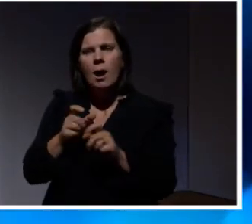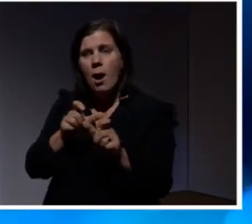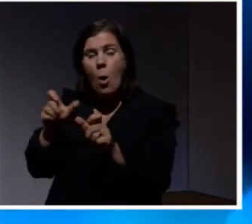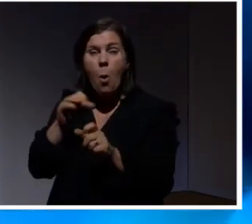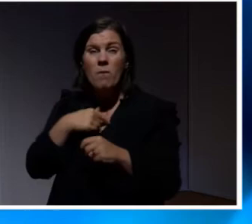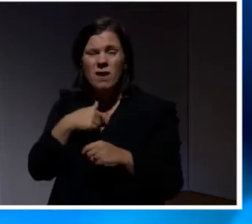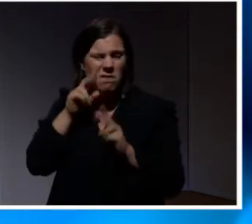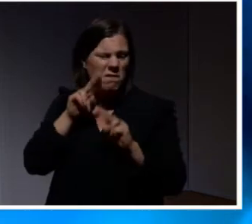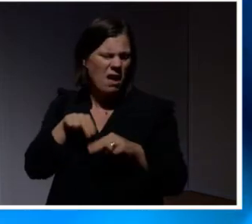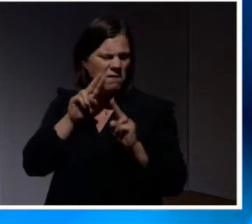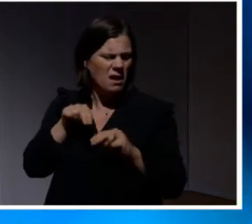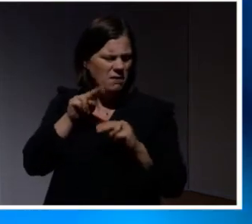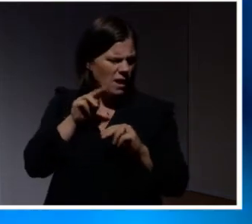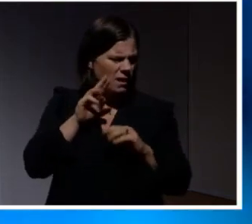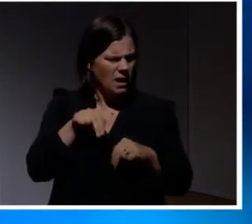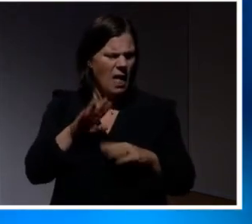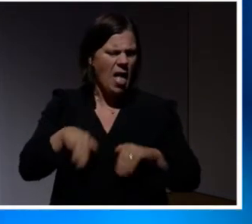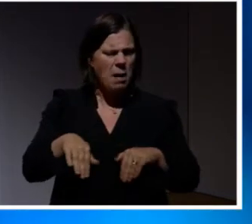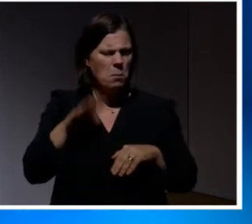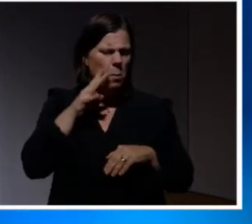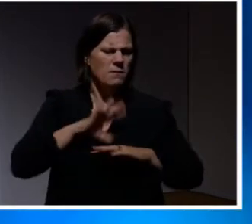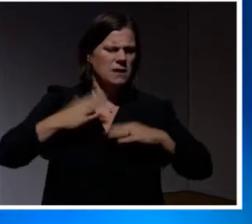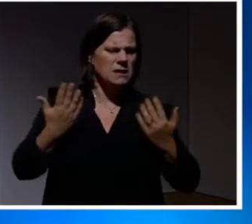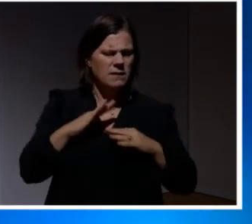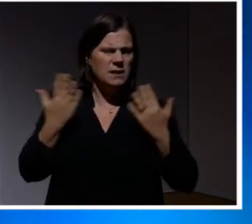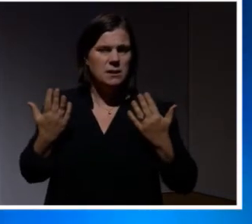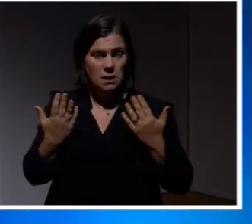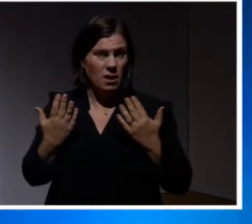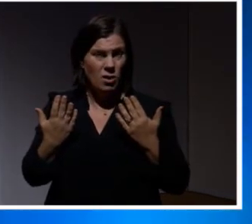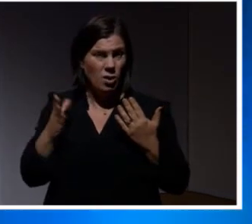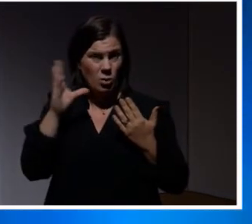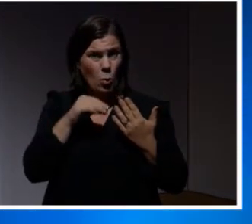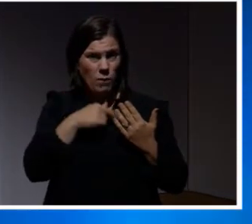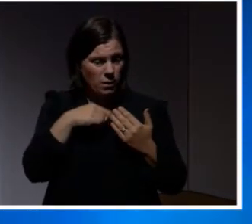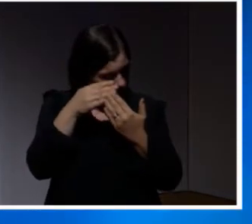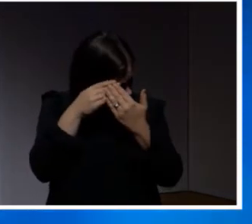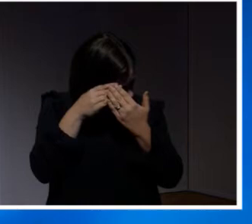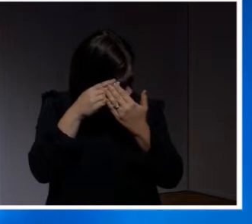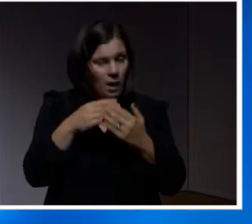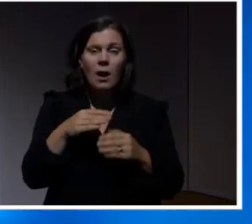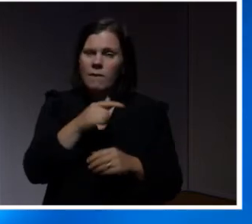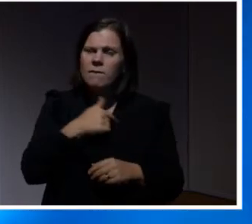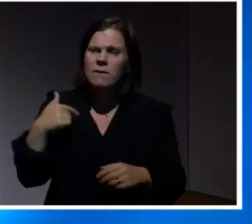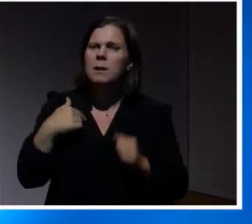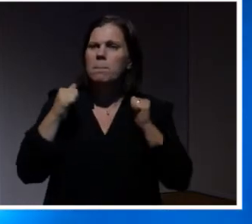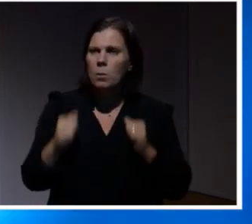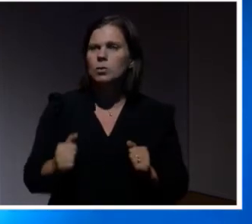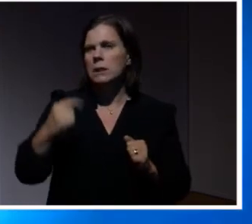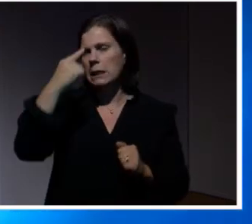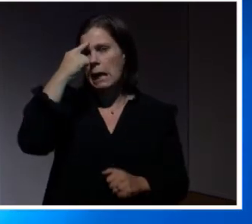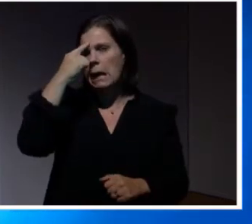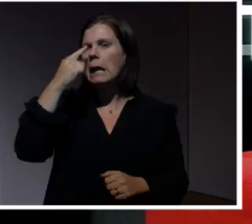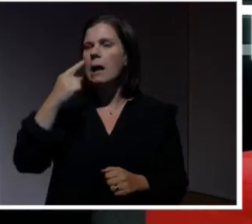stoppa huvudet i sanden. Vi låtsas om att problemet inte finns. Jag tycker också att vi ska tänka på